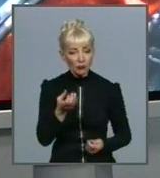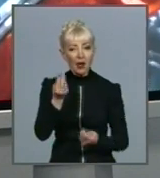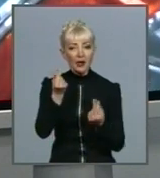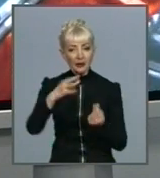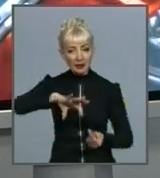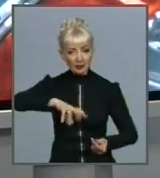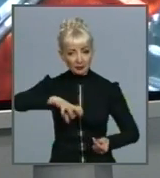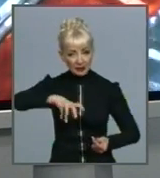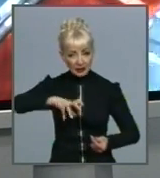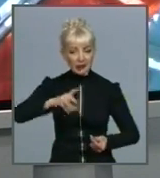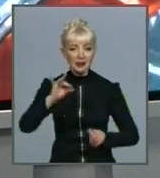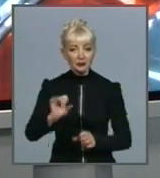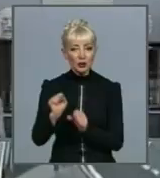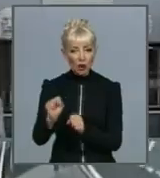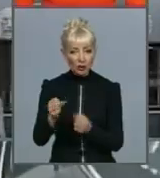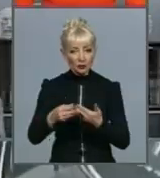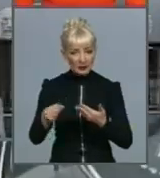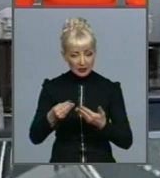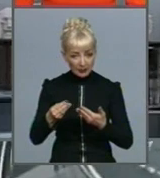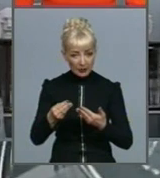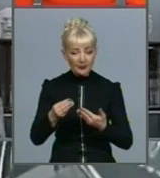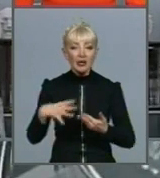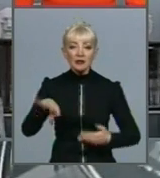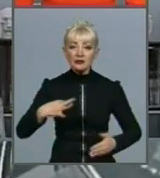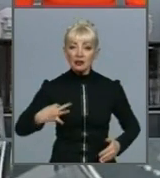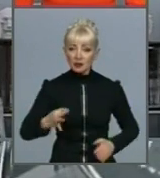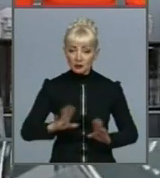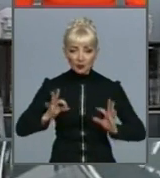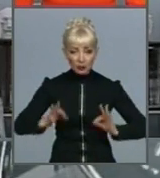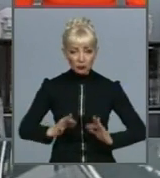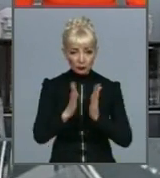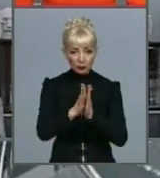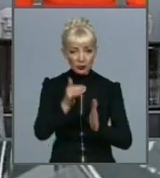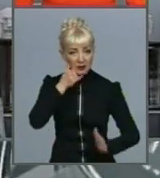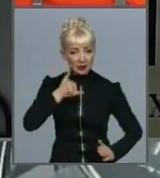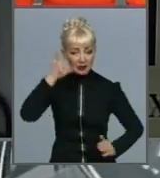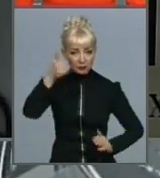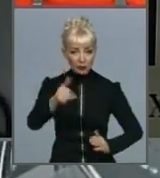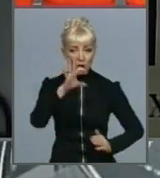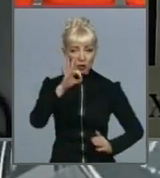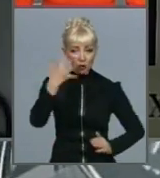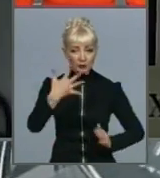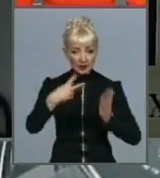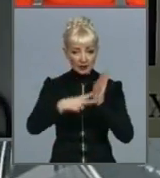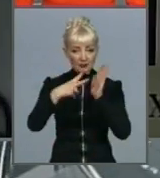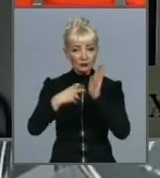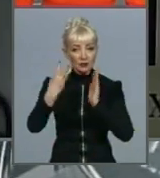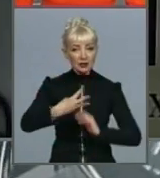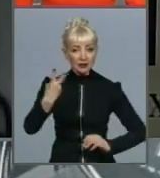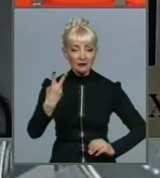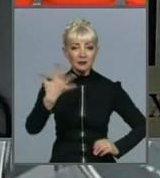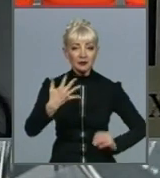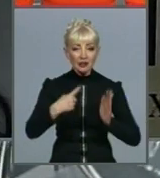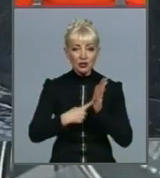земельною сферою. Всіх небайдужих прокуратура просить звертатися за телефоном 057 732 56 81